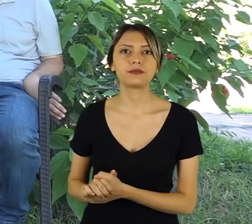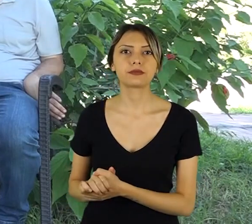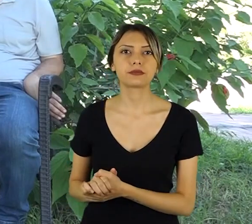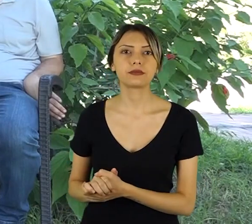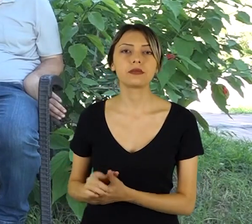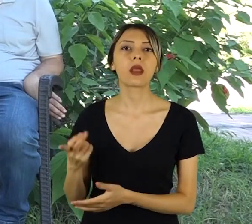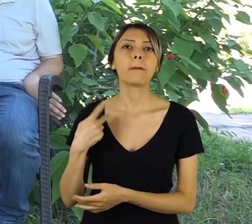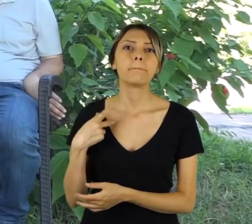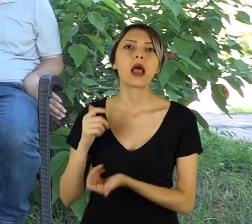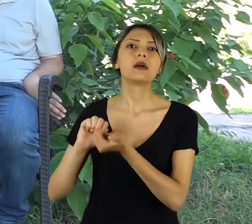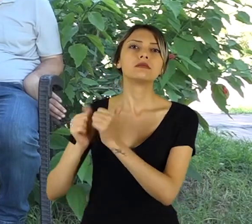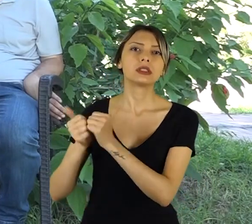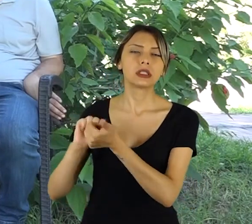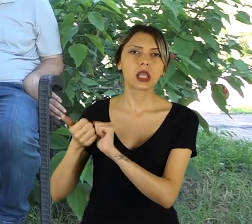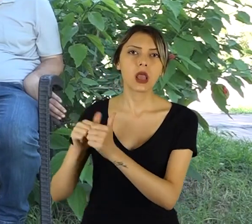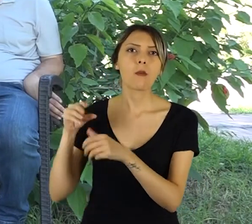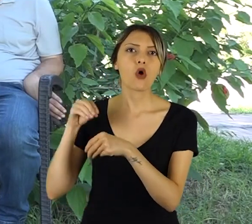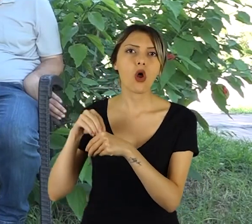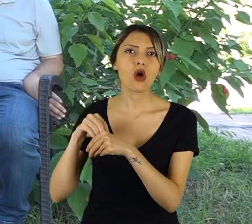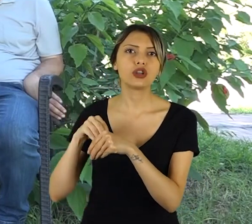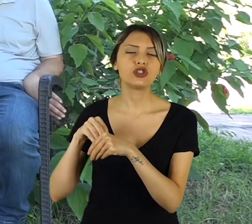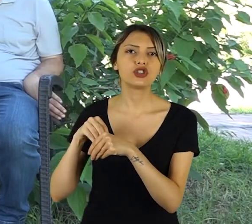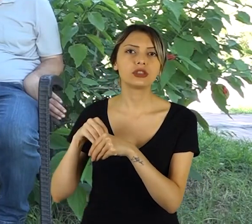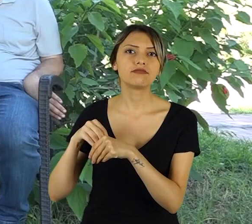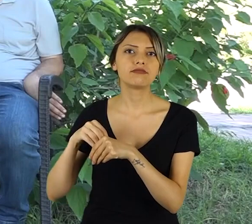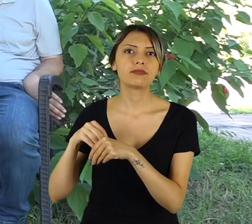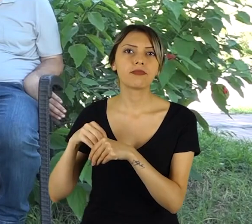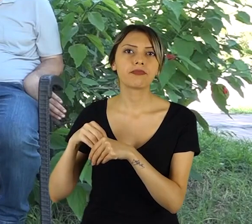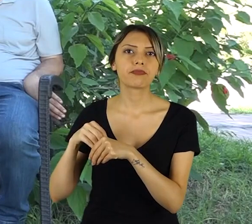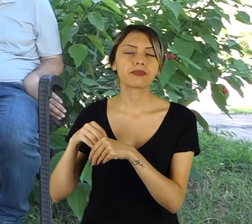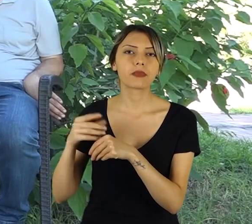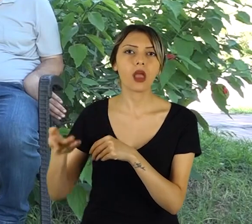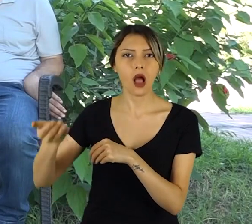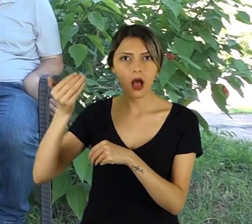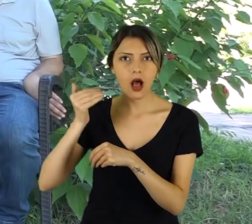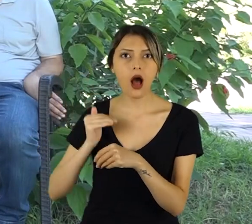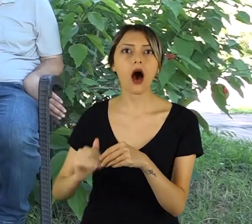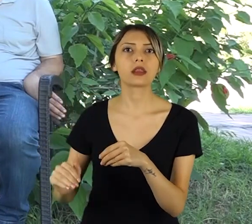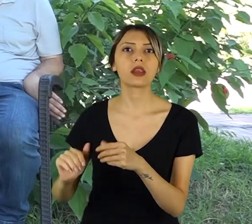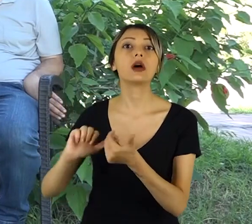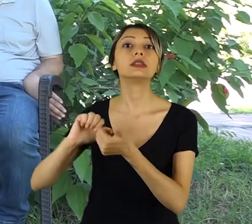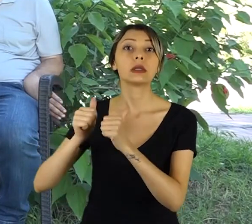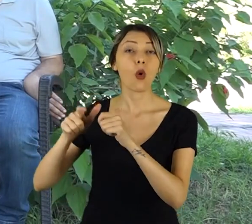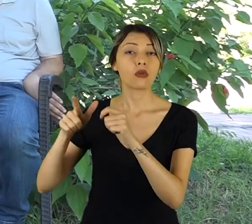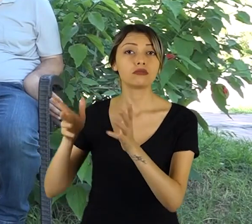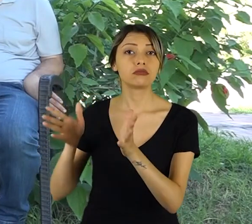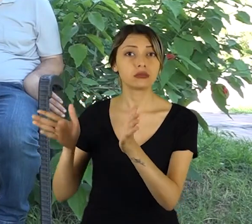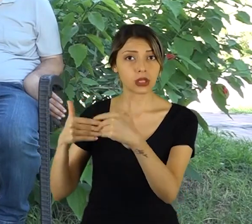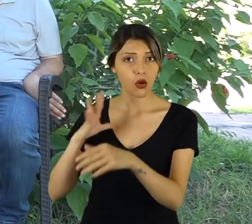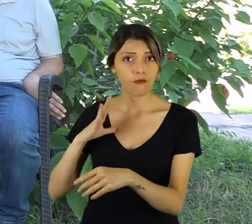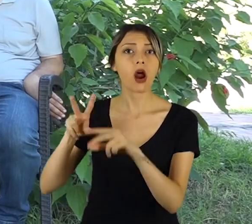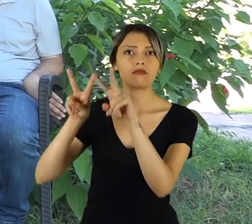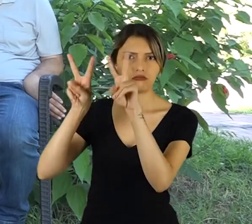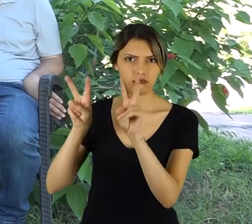işleri? Benim spor aşağı katta benim fitness salonu vardı. Durduğum evde.